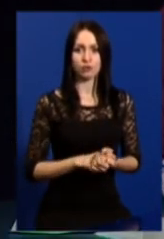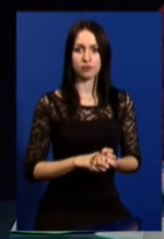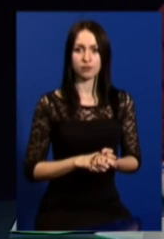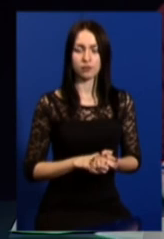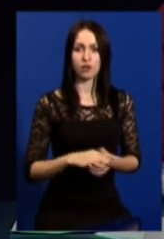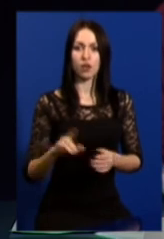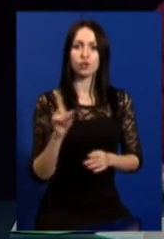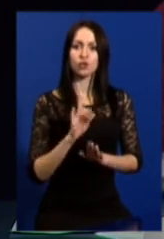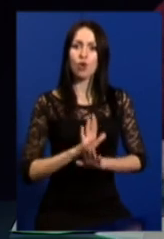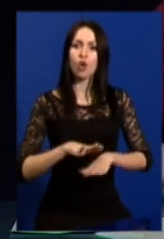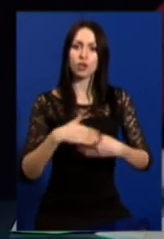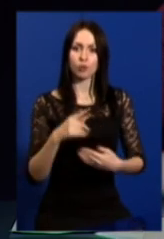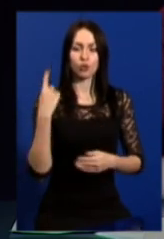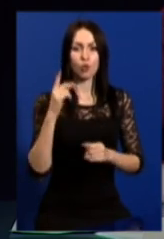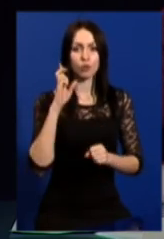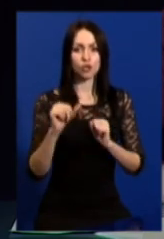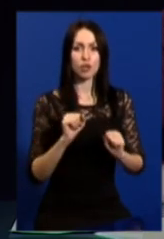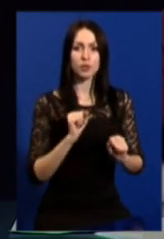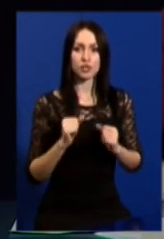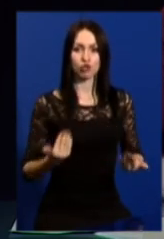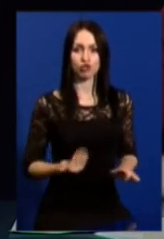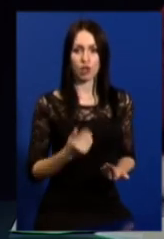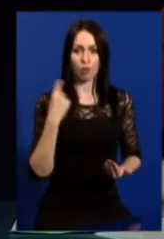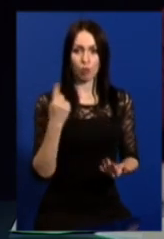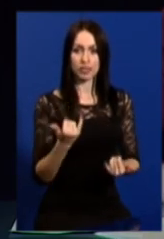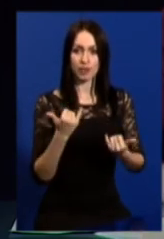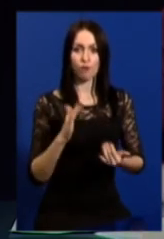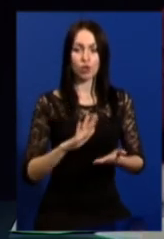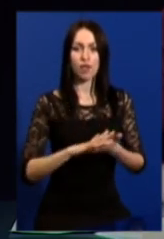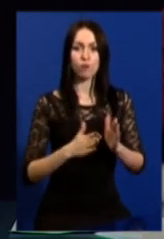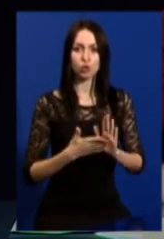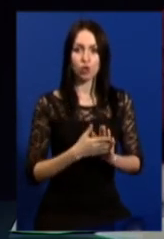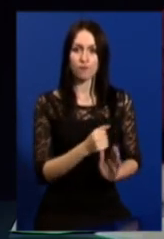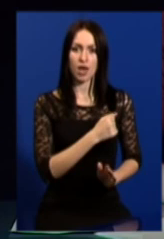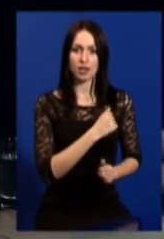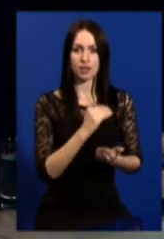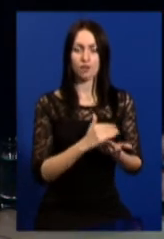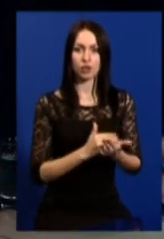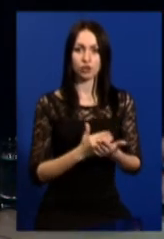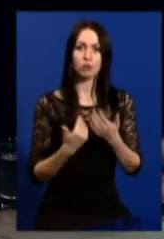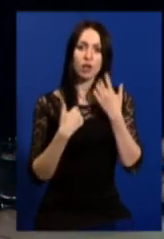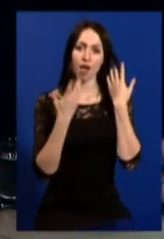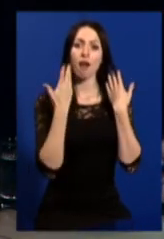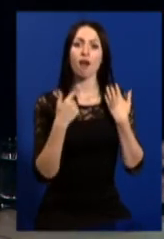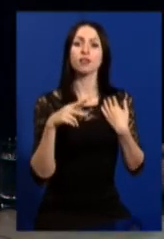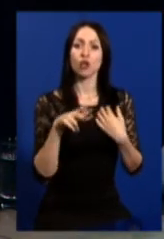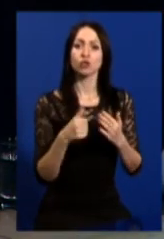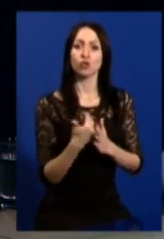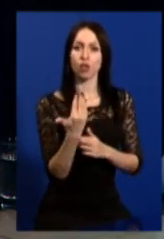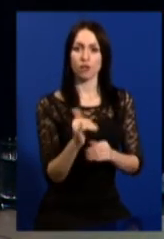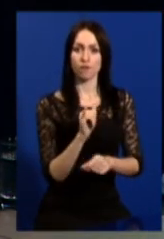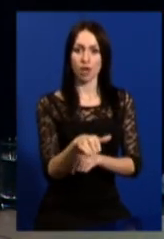Що рекомендує облдержадміністрація жителям області сьогодні в умовах воєнного стану? Я коли йшов до вас сюди,